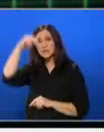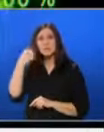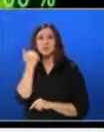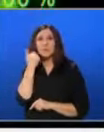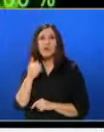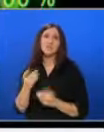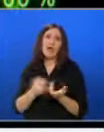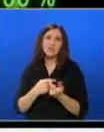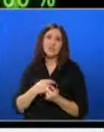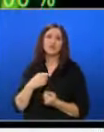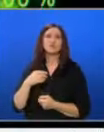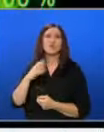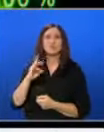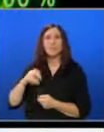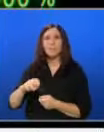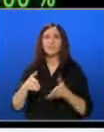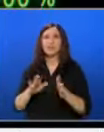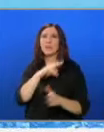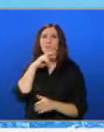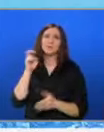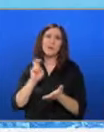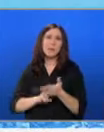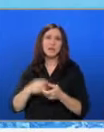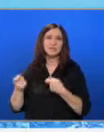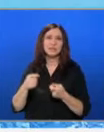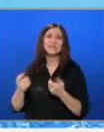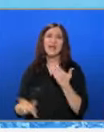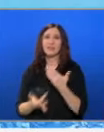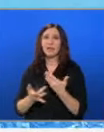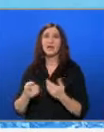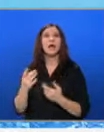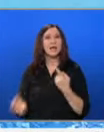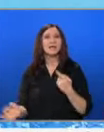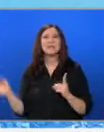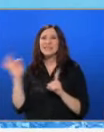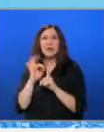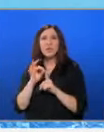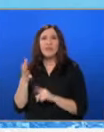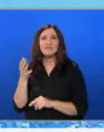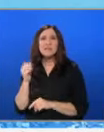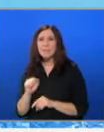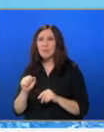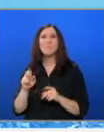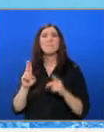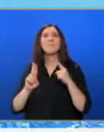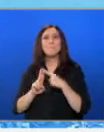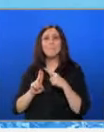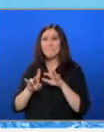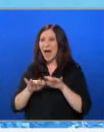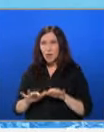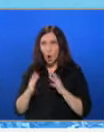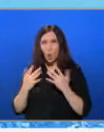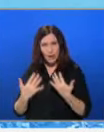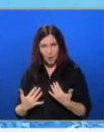НАП, път на полиция, банки и магазини за техника. И целта е тук да ви вземат юзернен, паролата, така че да може хакерите съответно да